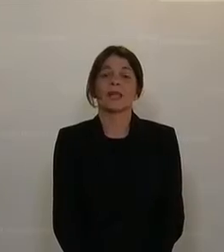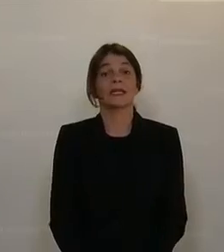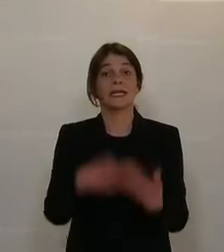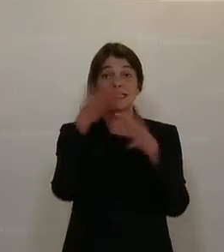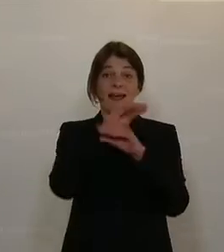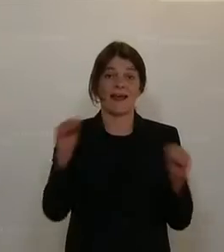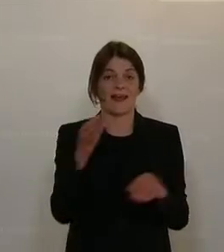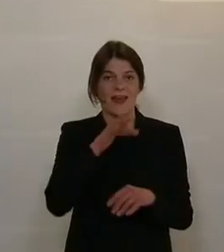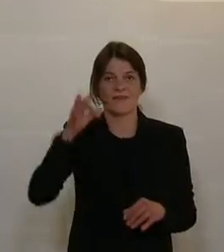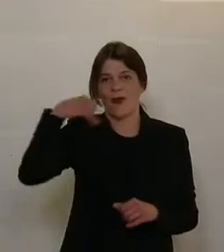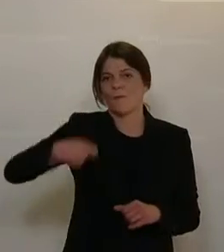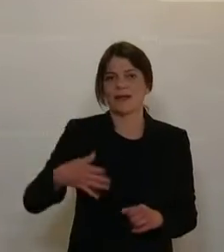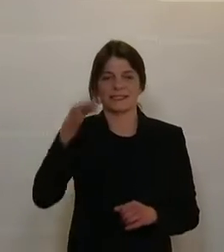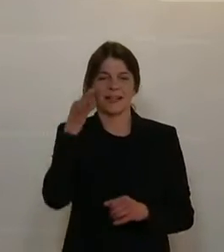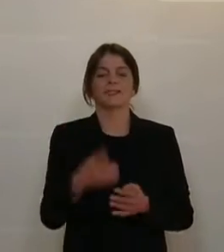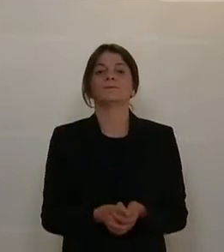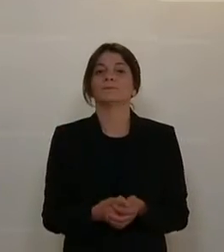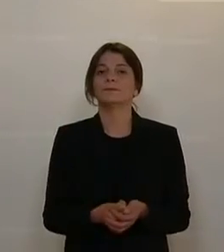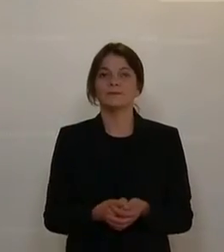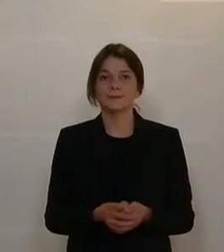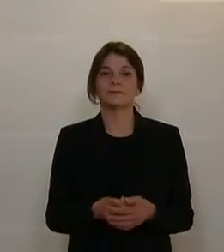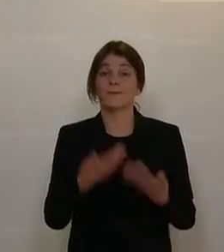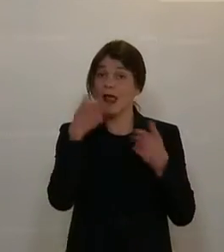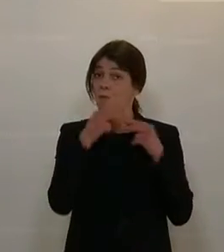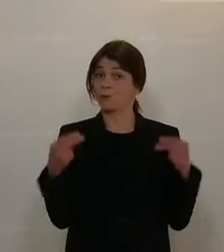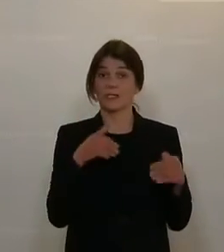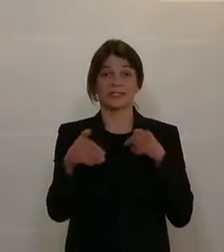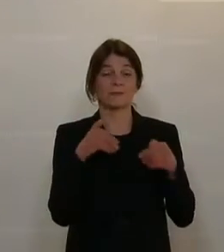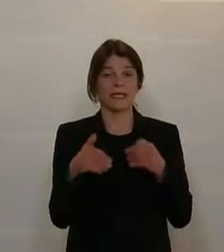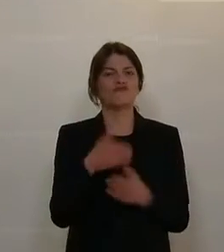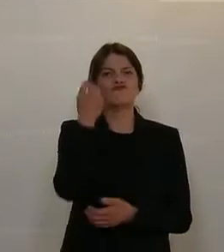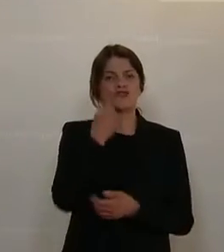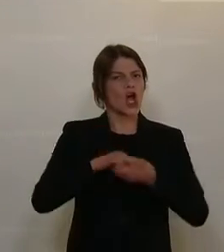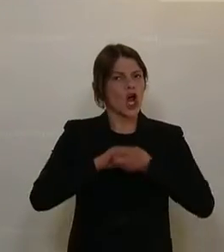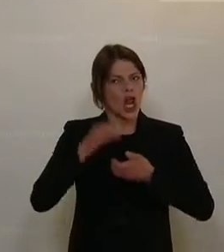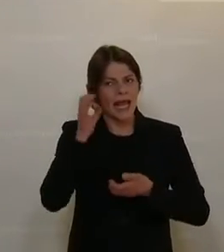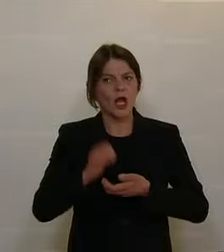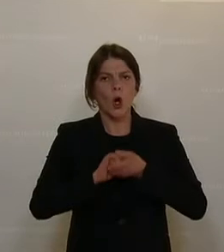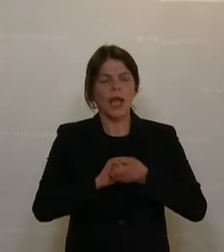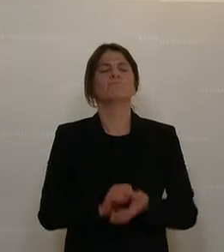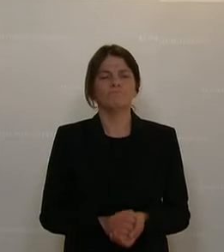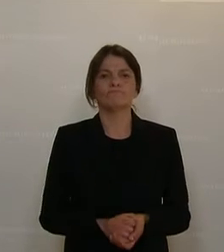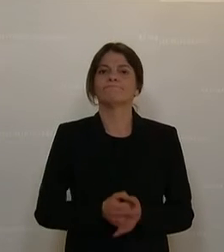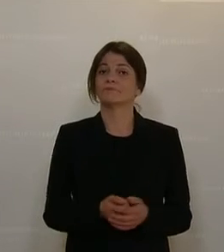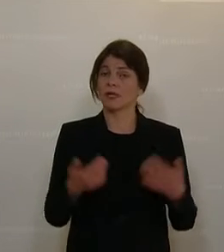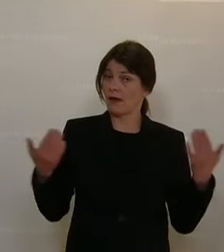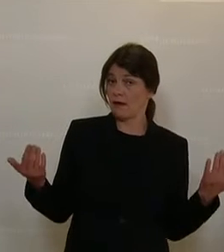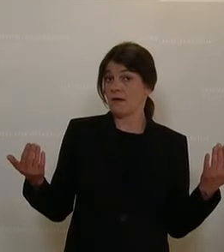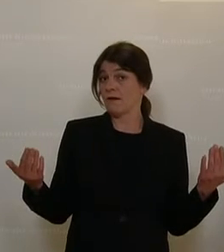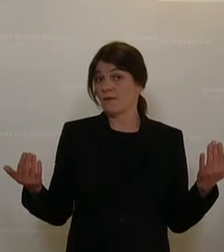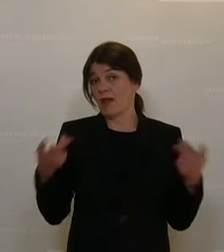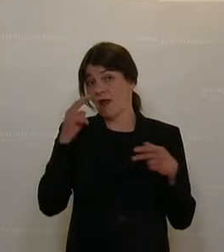Sehr geehrte Frau Präsidentin, Herr Bundesminister, geschätzte Kolleginnen und Kollegen. Nun,